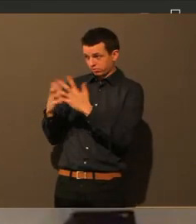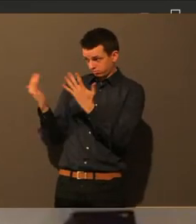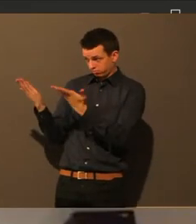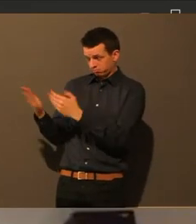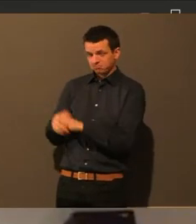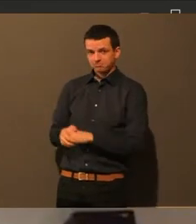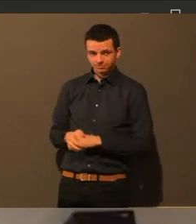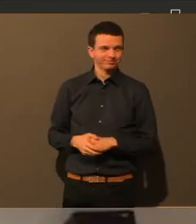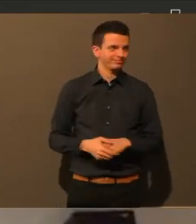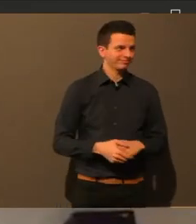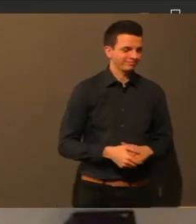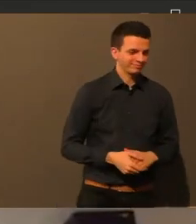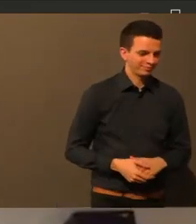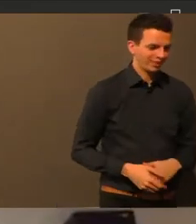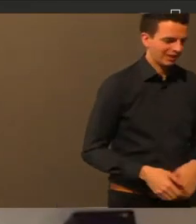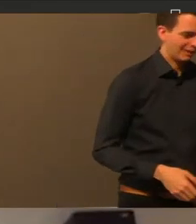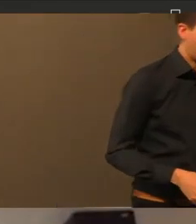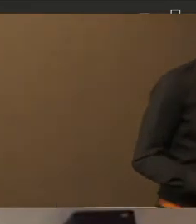Ja, gerne.